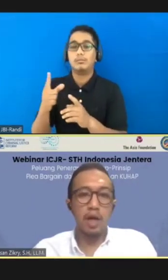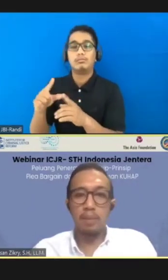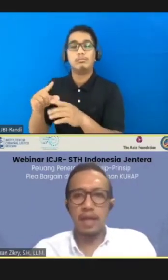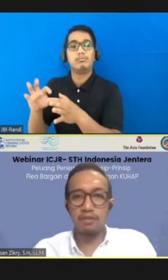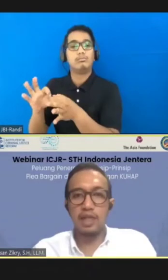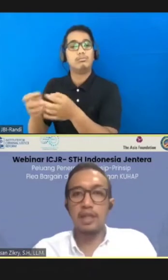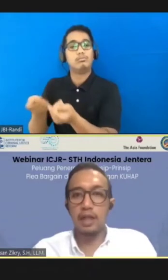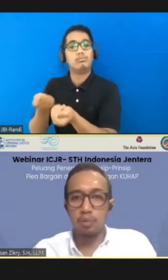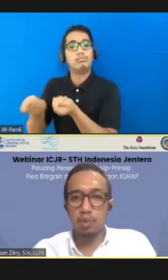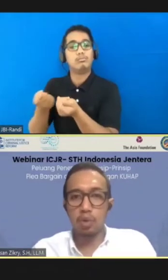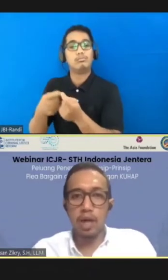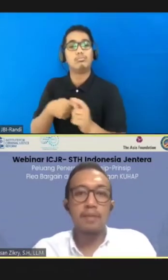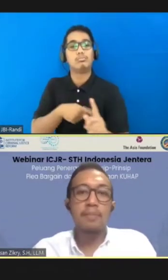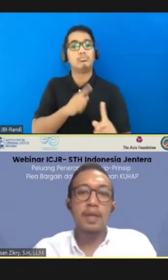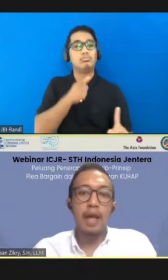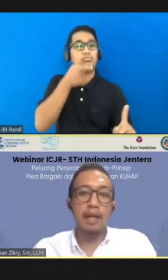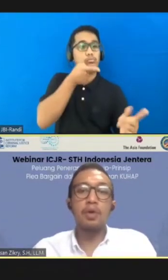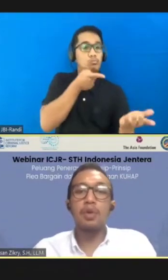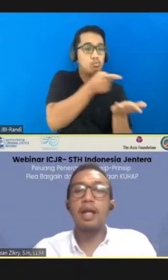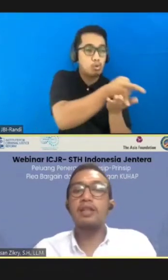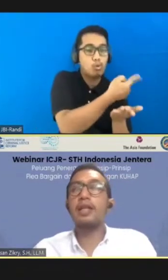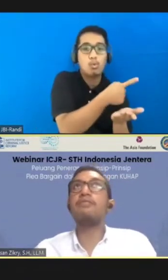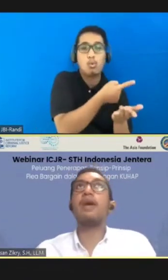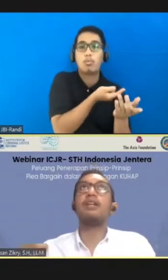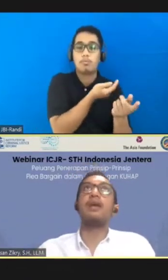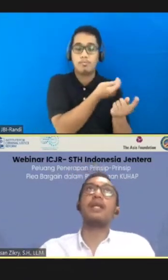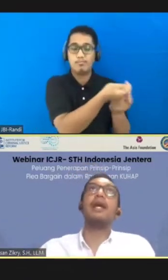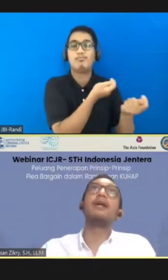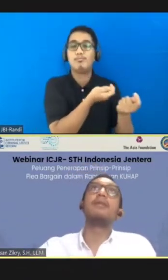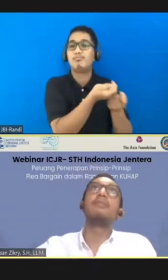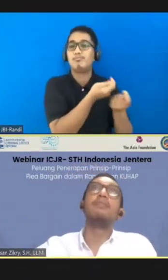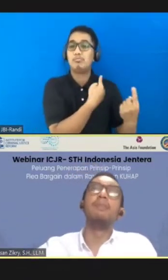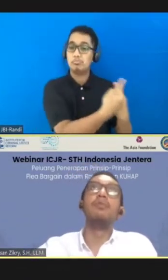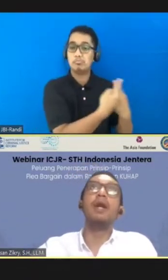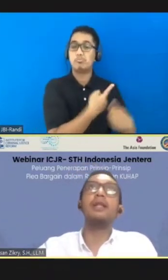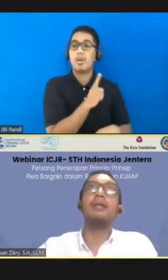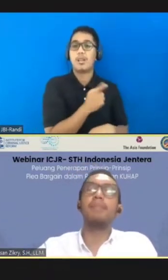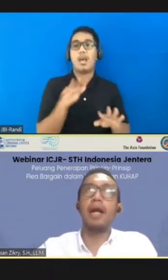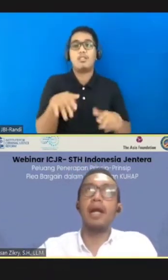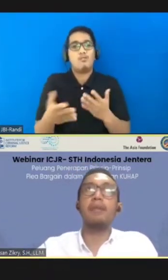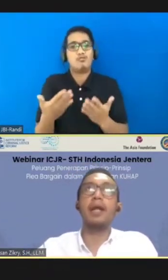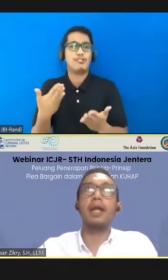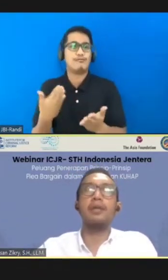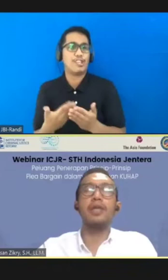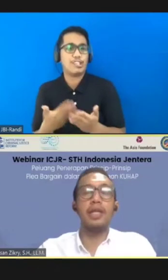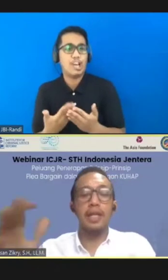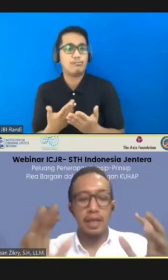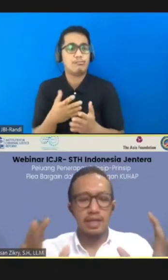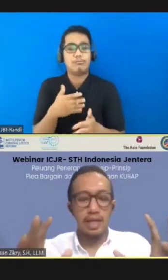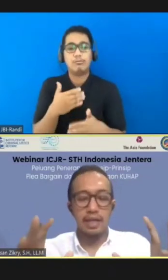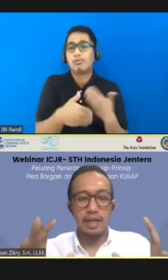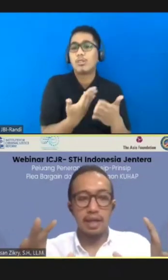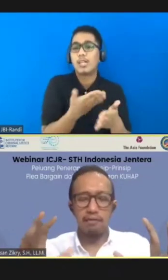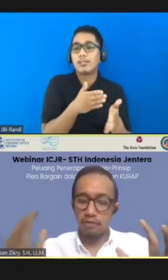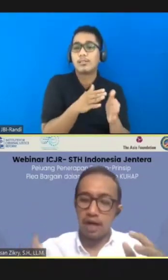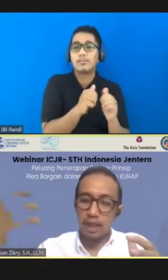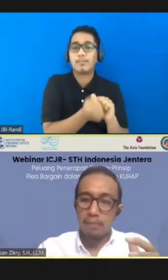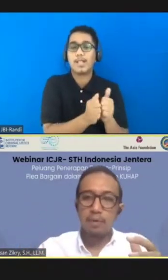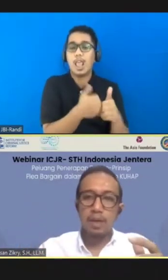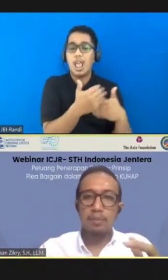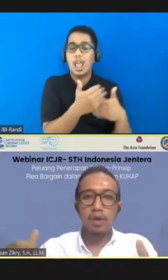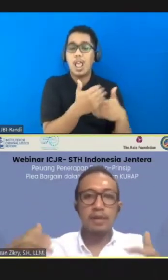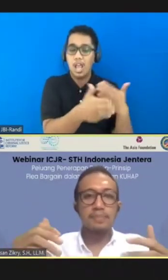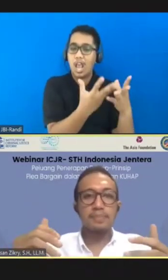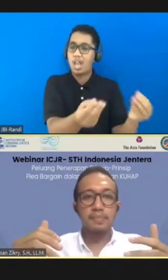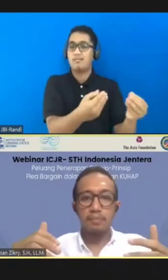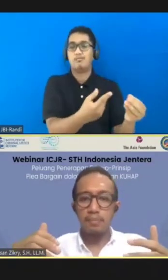terdakwa yang kooperatif ini sangat dibutuhkan, atau juga ada ternyata fakta-fakta yang membuat penanganan perkara itu jadi fakta